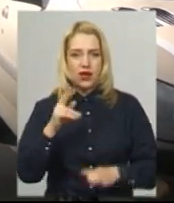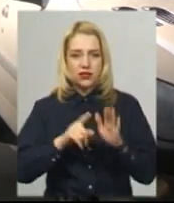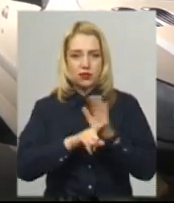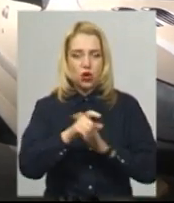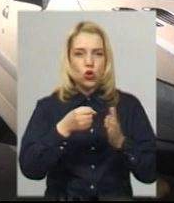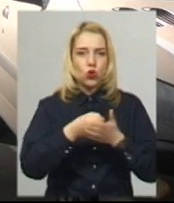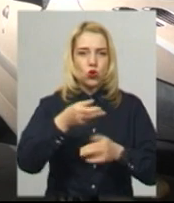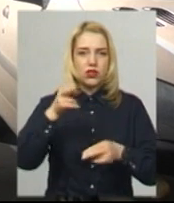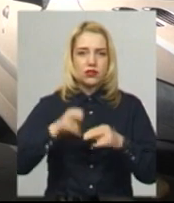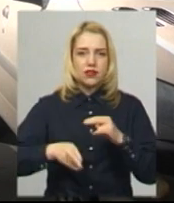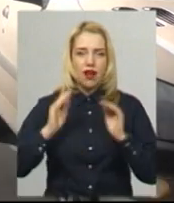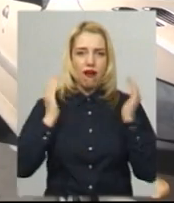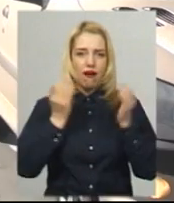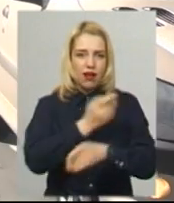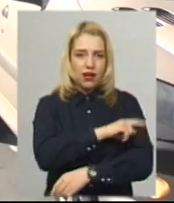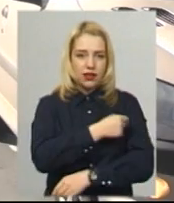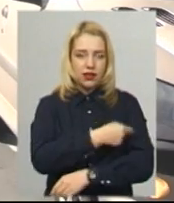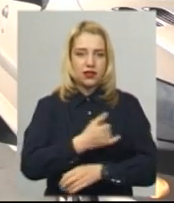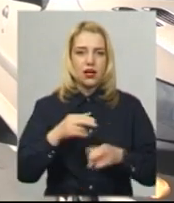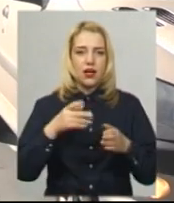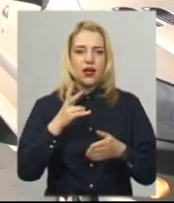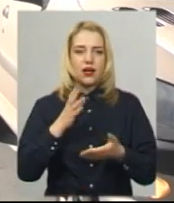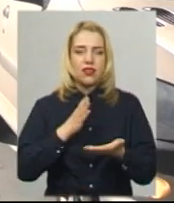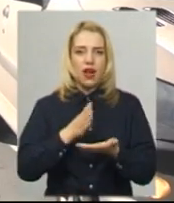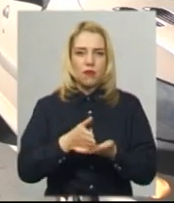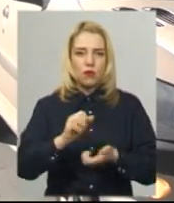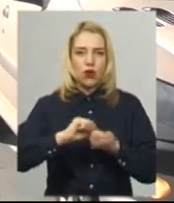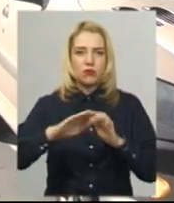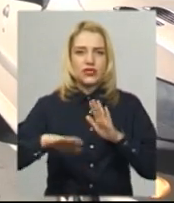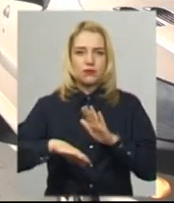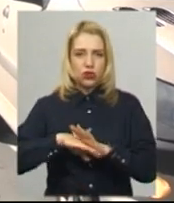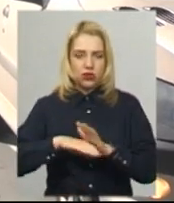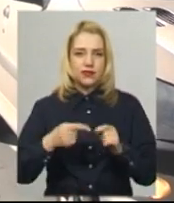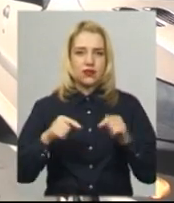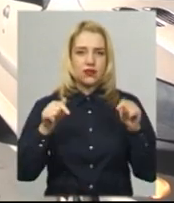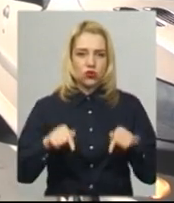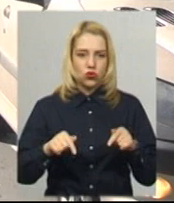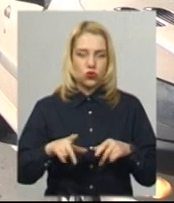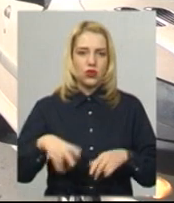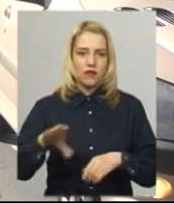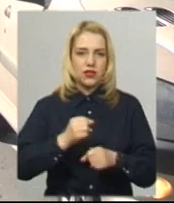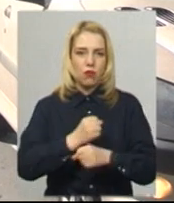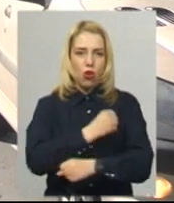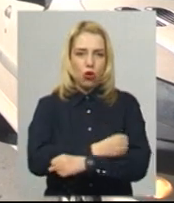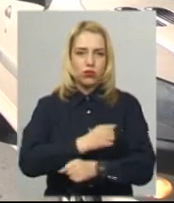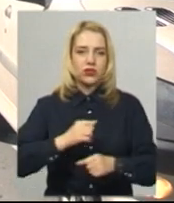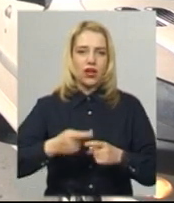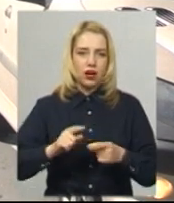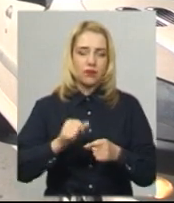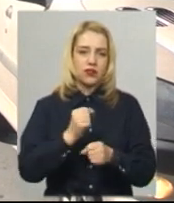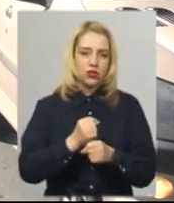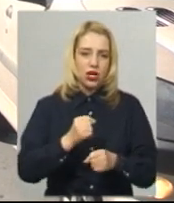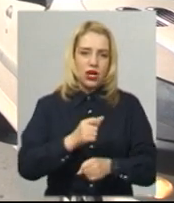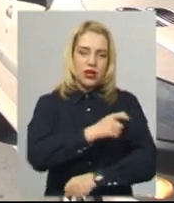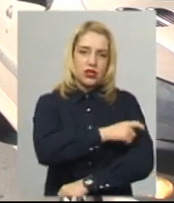карантину. Зараз ми перебуваємо на блокпосту за напрямком Кам'янець-Подільський. Тут, як і на всіх блокпостах, чергують медики,